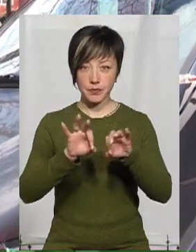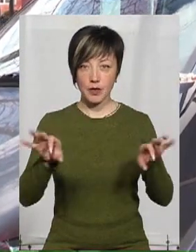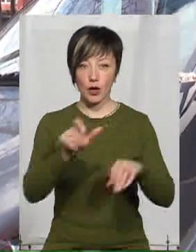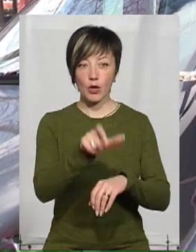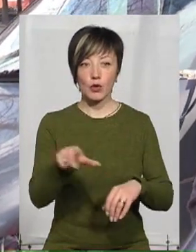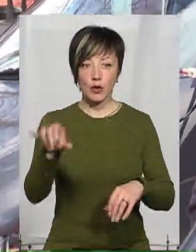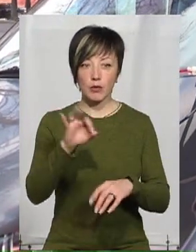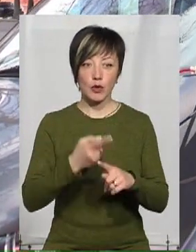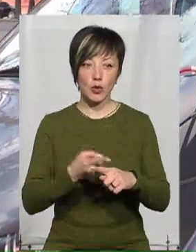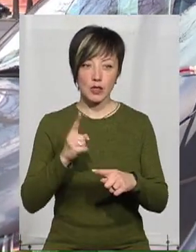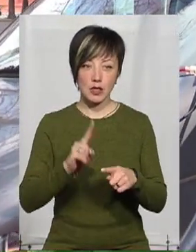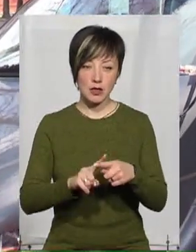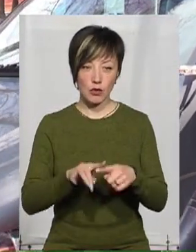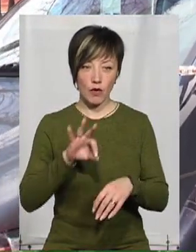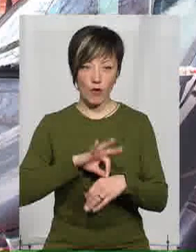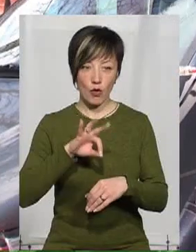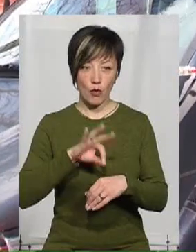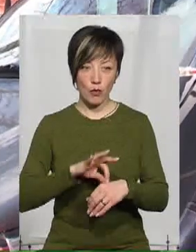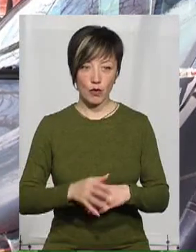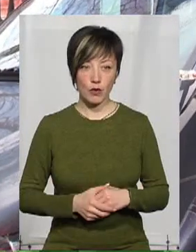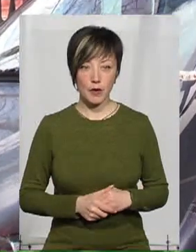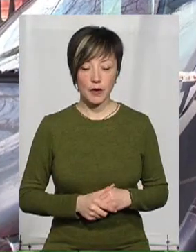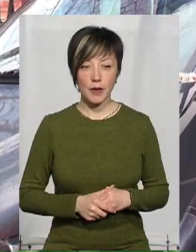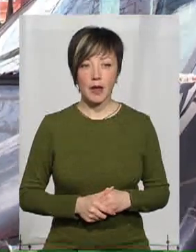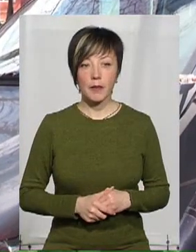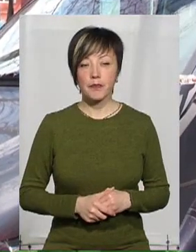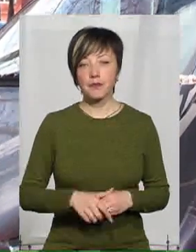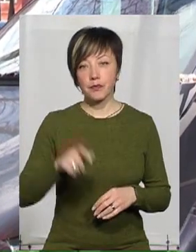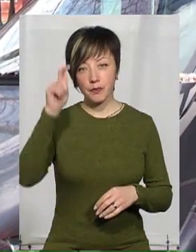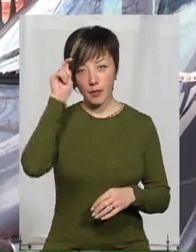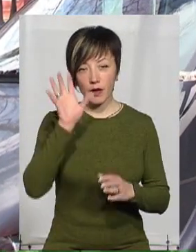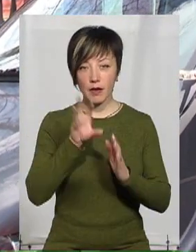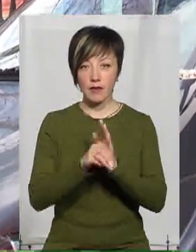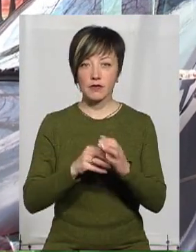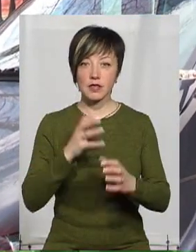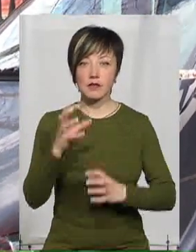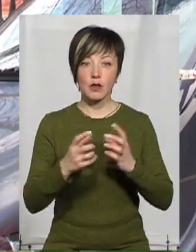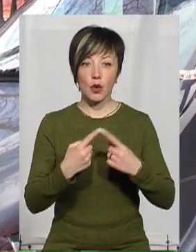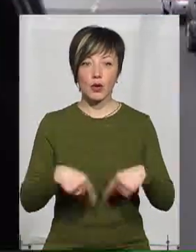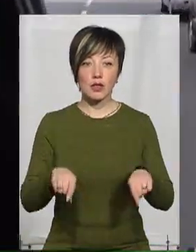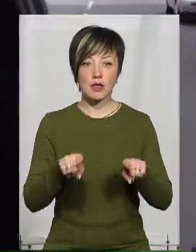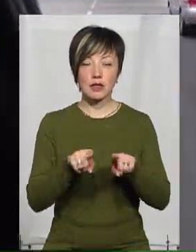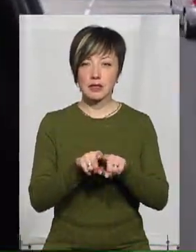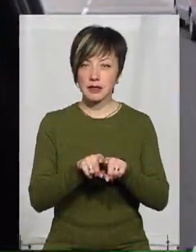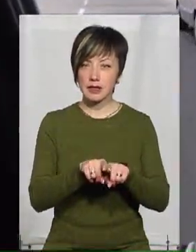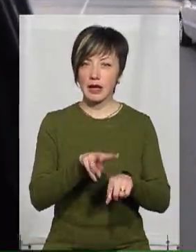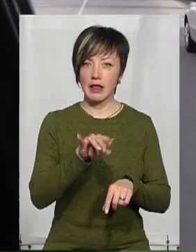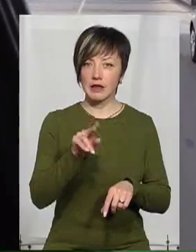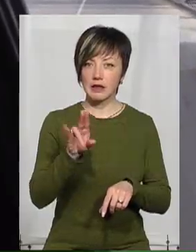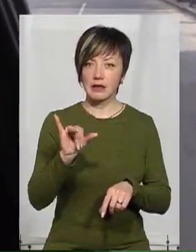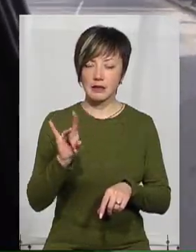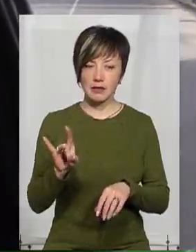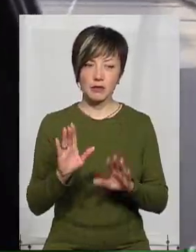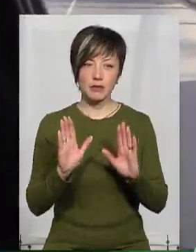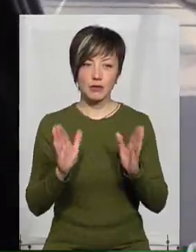цю хворобу, про цей вірус. Януш входить до Всесвітньої організації лицарів Колумба. Каже, незабаром